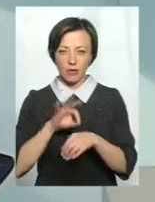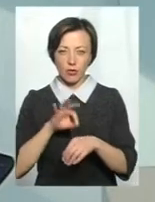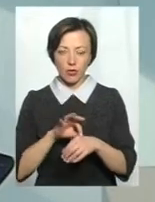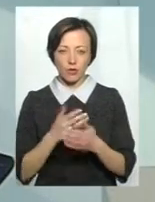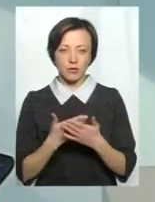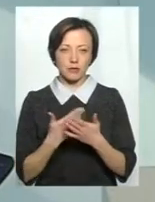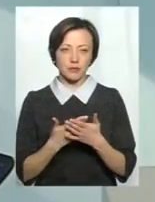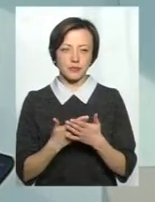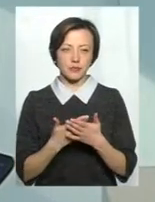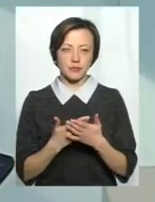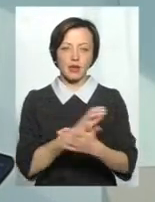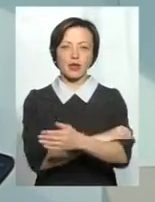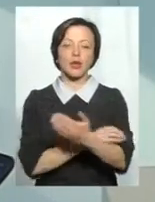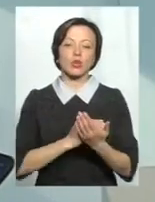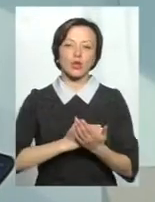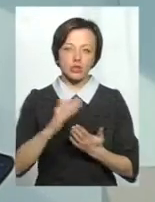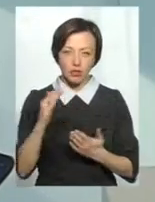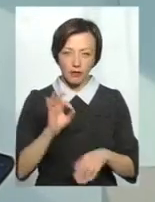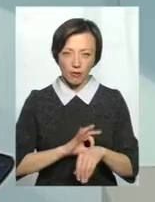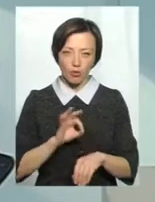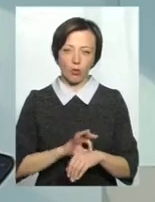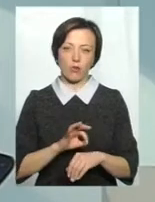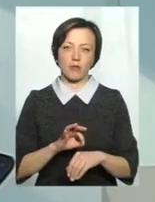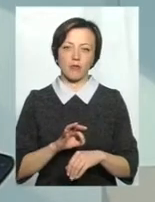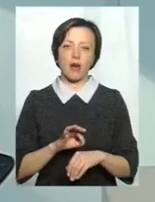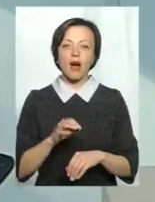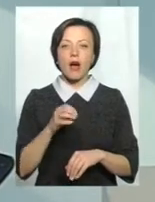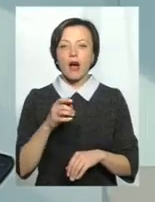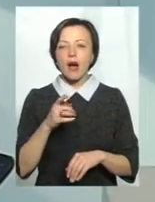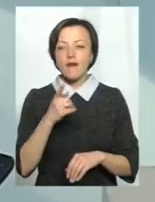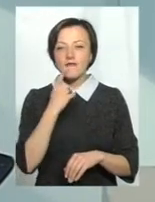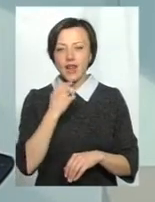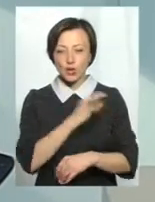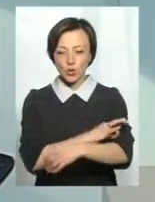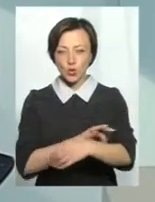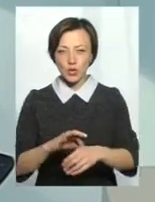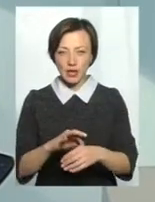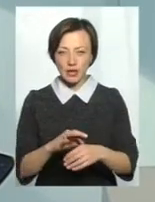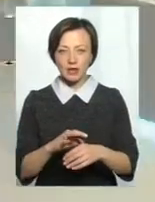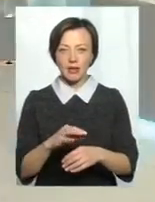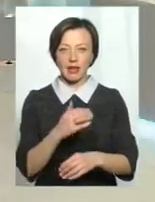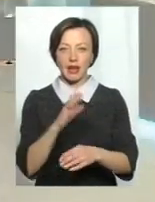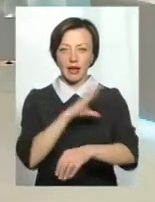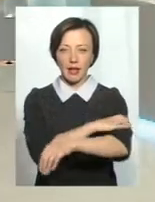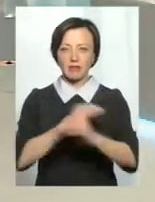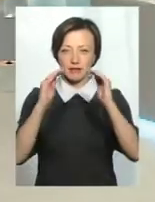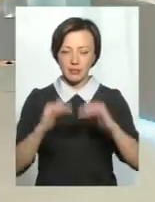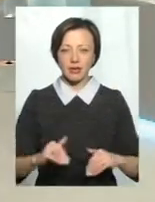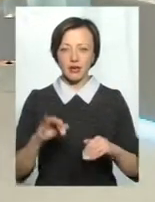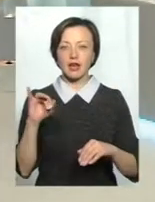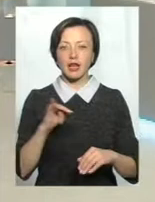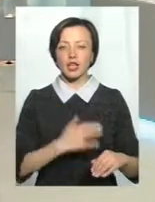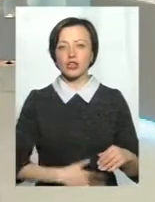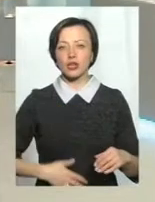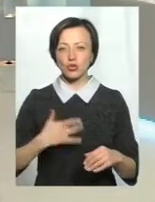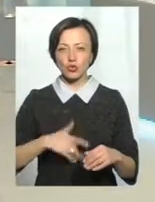як гіпертонічна хвороба, вегетосудинна дистонія, і дискинезія шлунково-кишкового